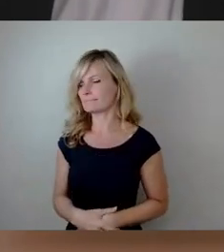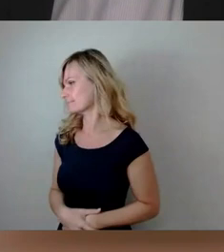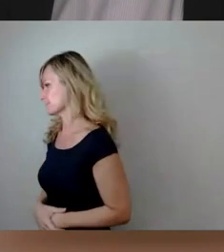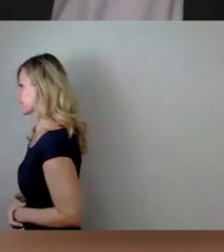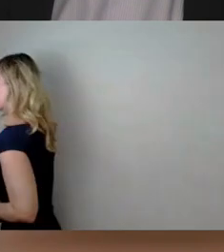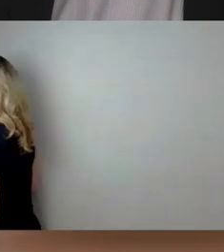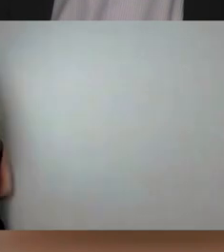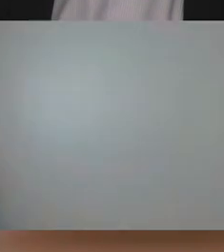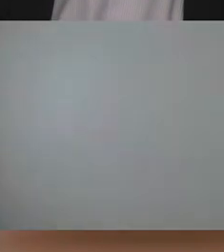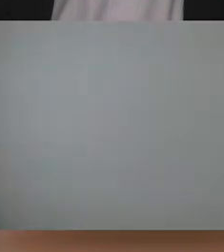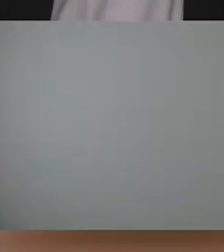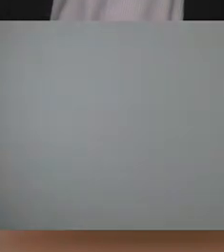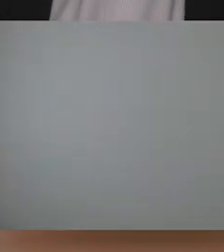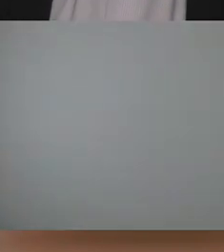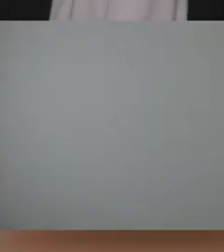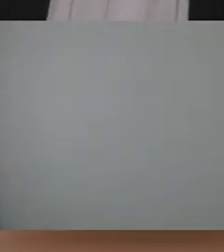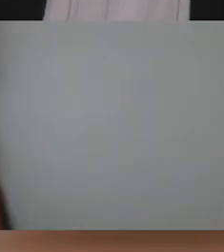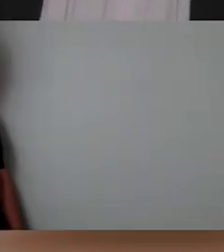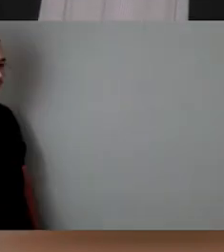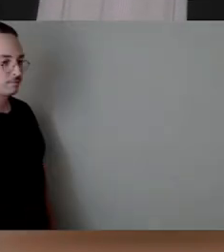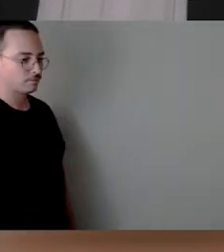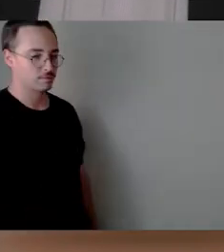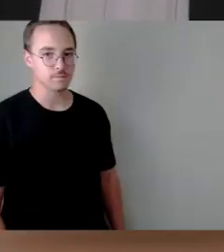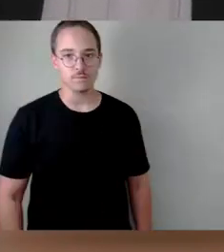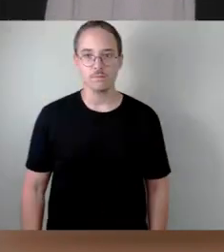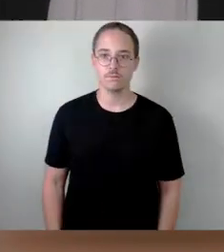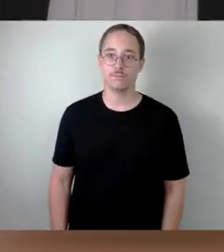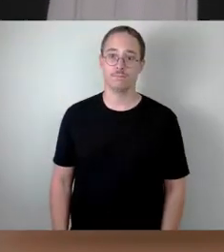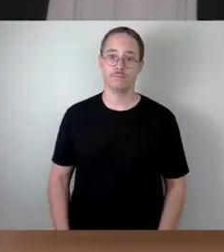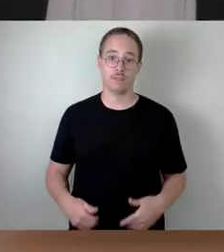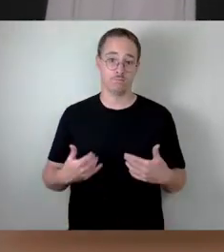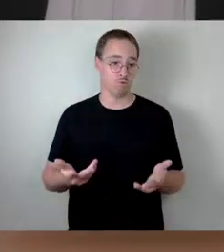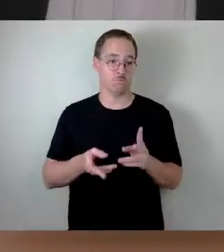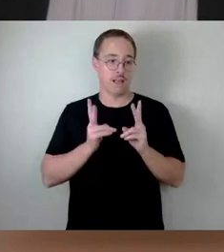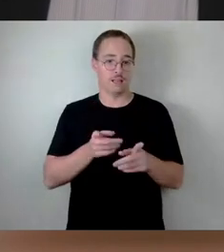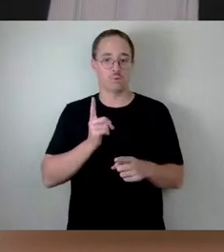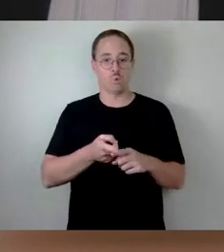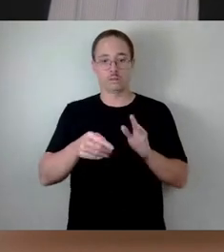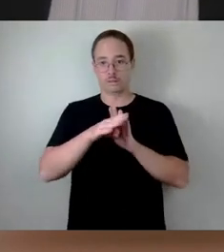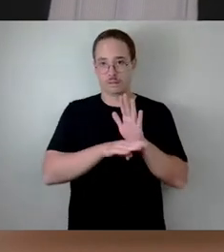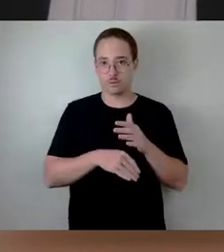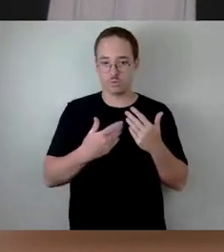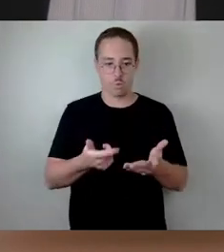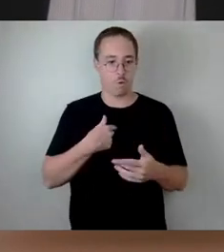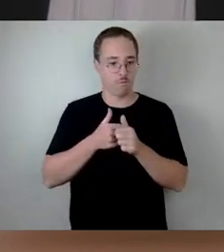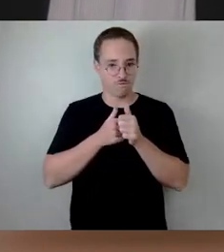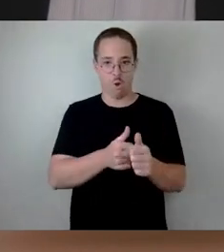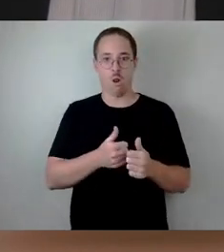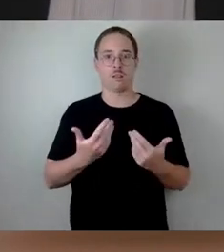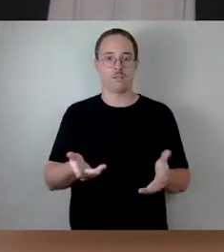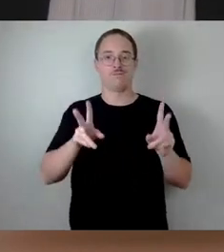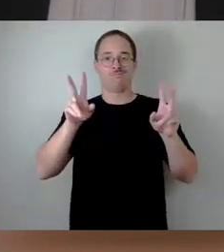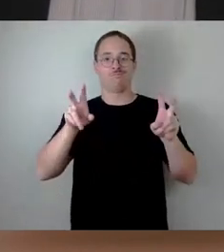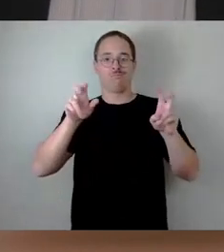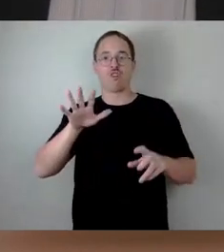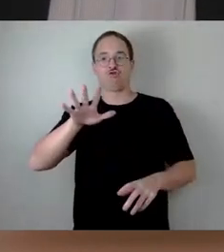Ja, wir halten uns noch mal an Recht und Gesetz. Wir sind im Schlaraffenland hier und am Ende der Tage haben Sie das beauftragt. Sie haben einen Prüfbericht